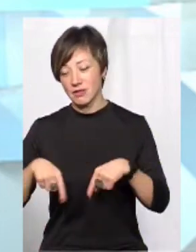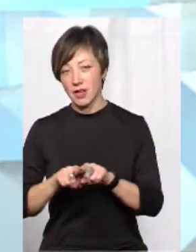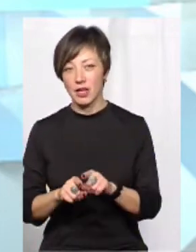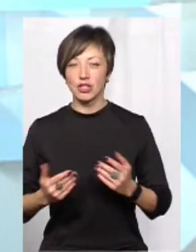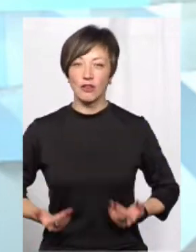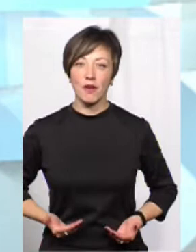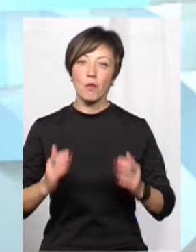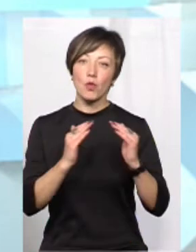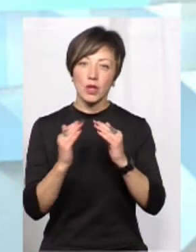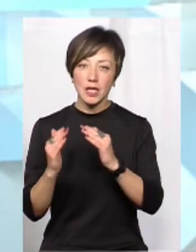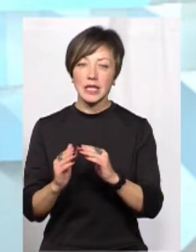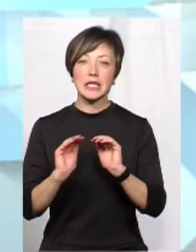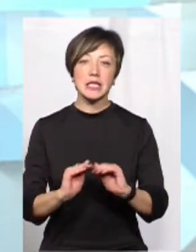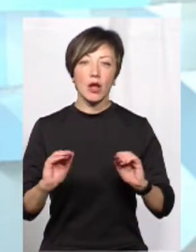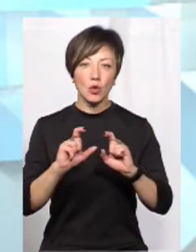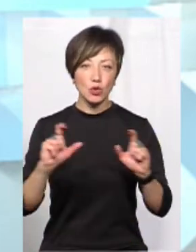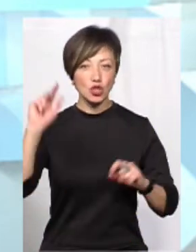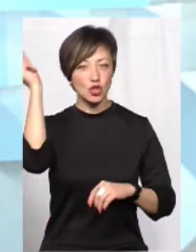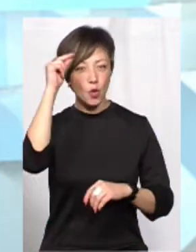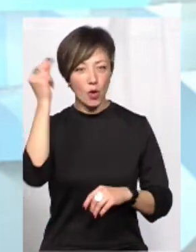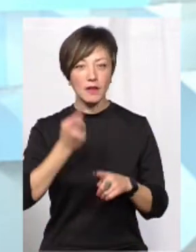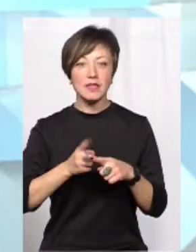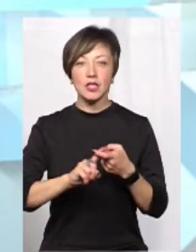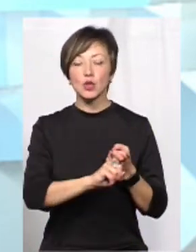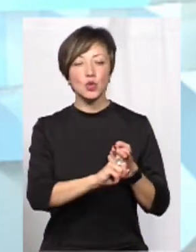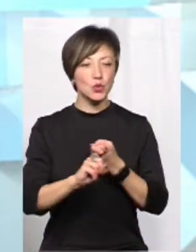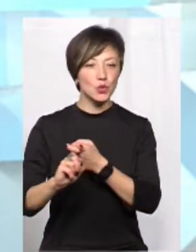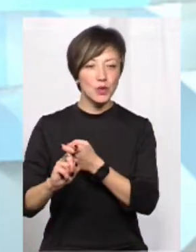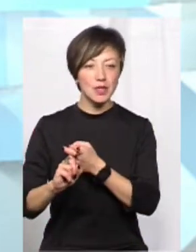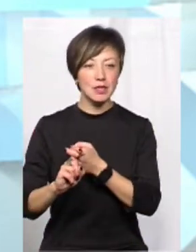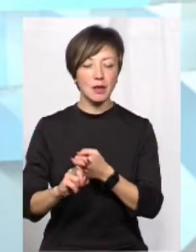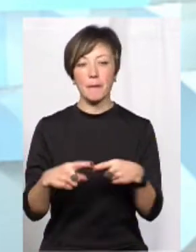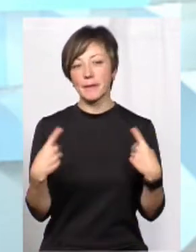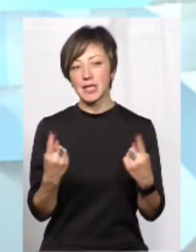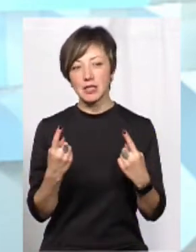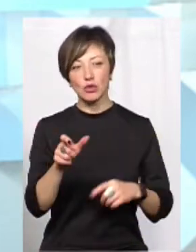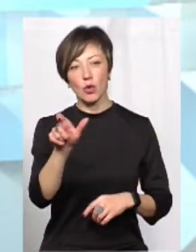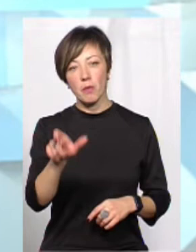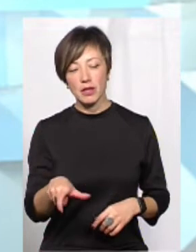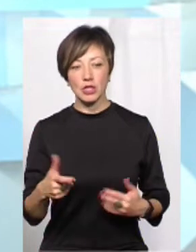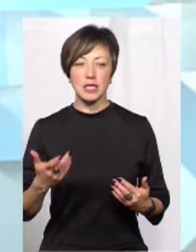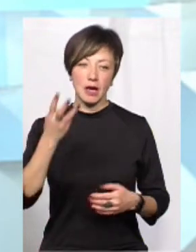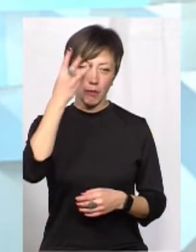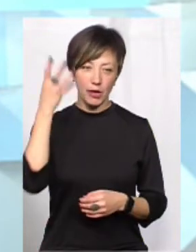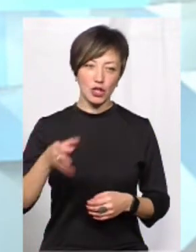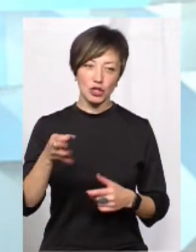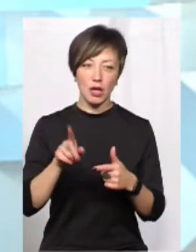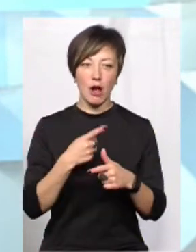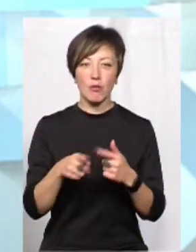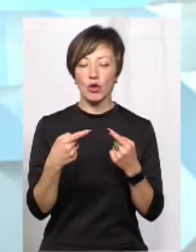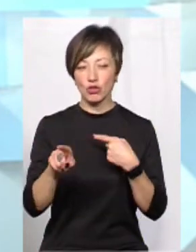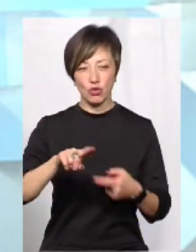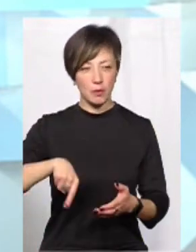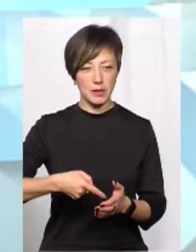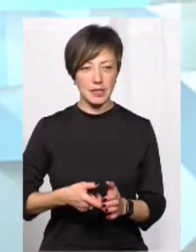садочки, школи. Це те, що торкається, стосується пересічного мешканця Хмельниччини або будь-якого